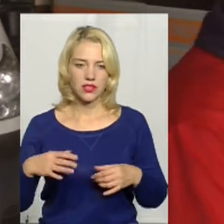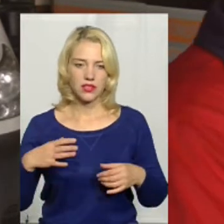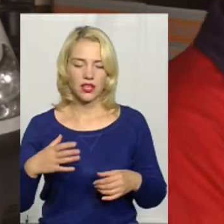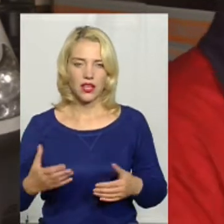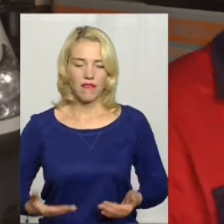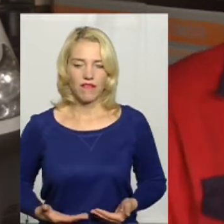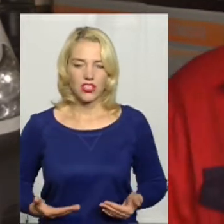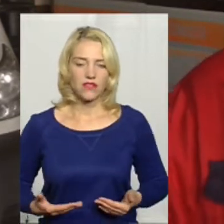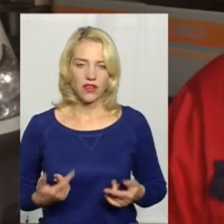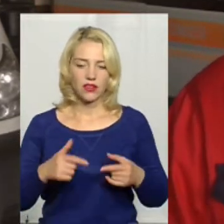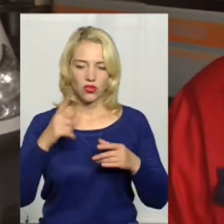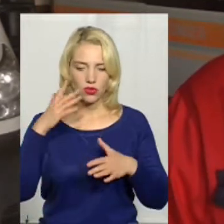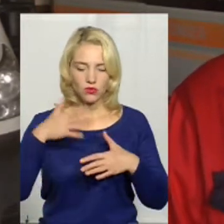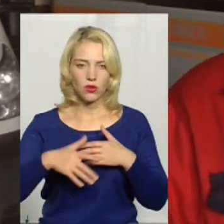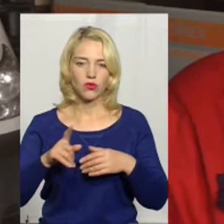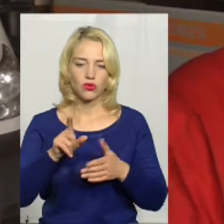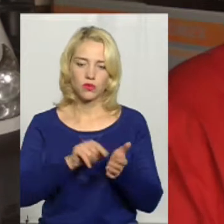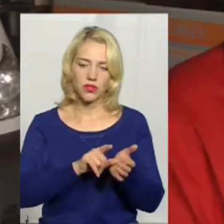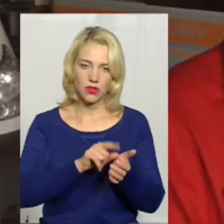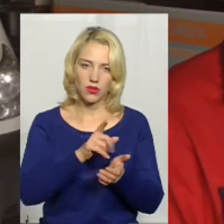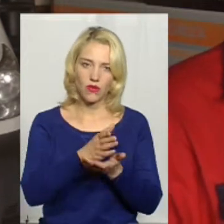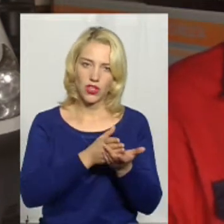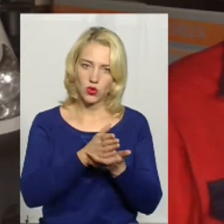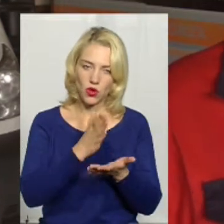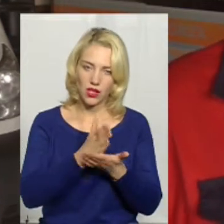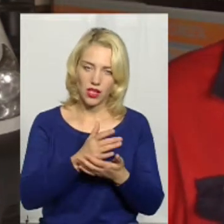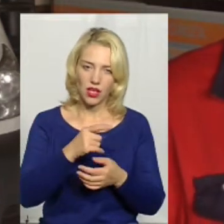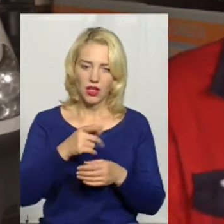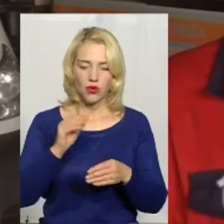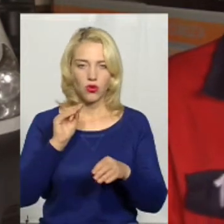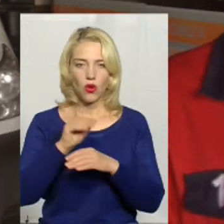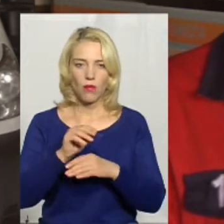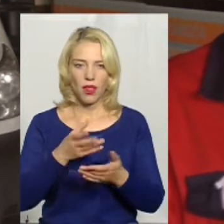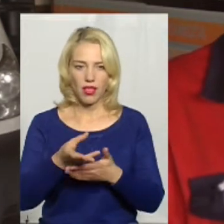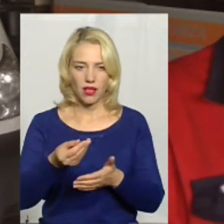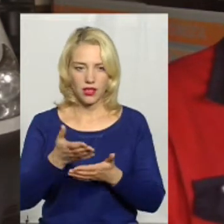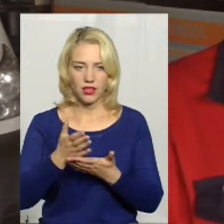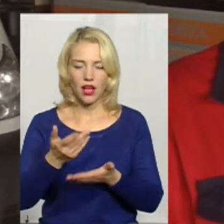Пенсіонерам, понятно, вони за багато років вислуги отримують доплату. Нам як робити?